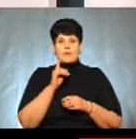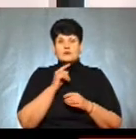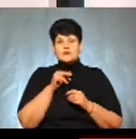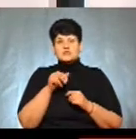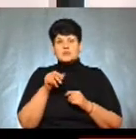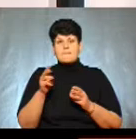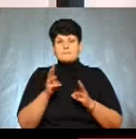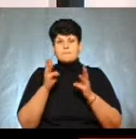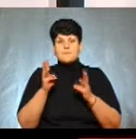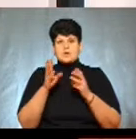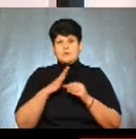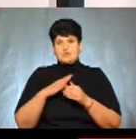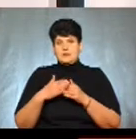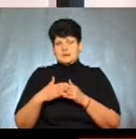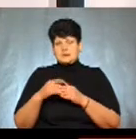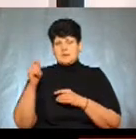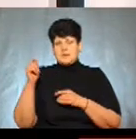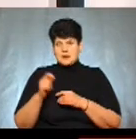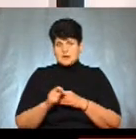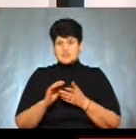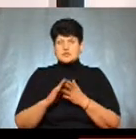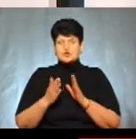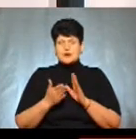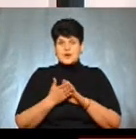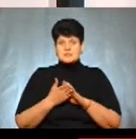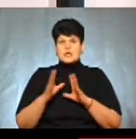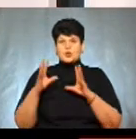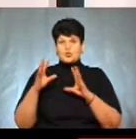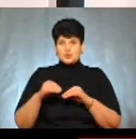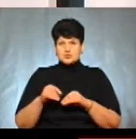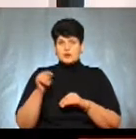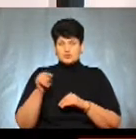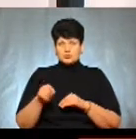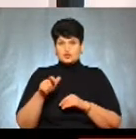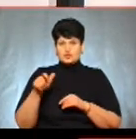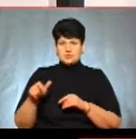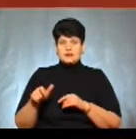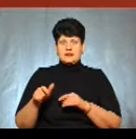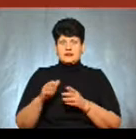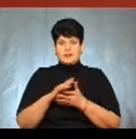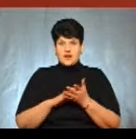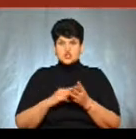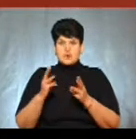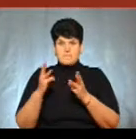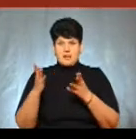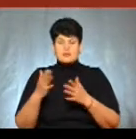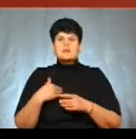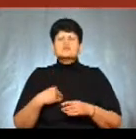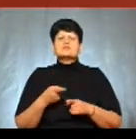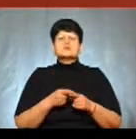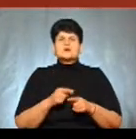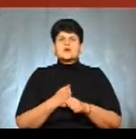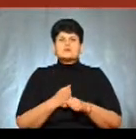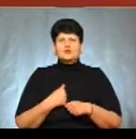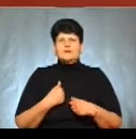вона відходила, пожарна була недалеко, вже приїхала, і ситуація є, що пожарна тушить, а тут людина йде і далі пали. Тобто на відповідь, чому ви це